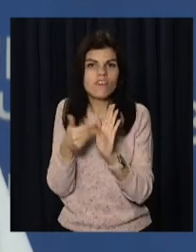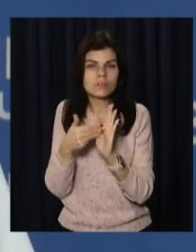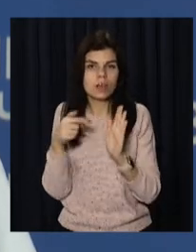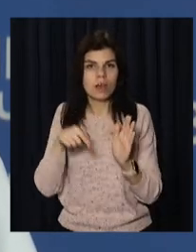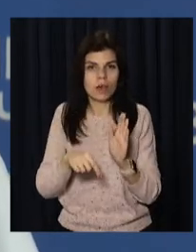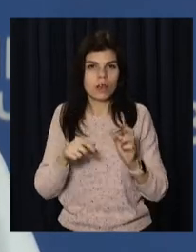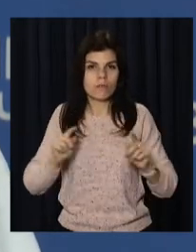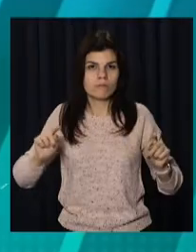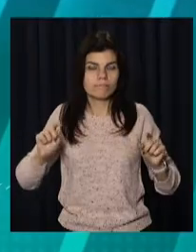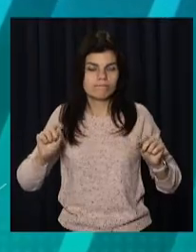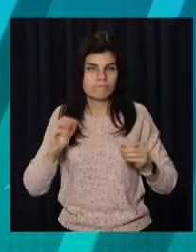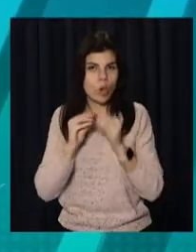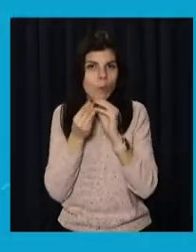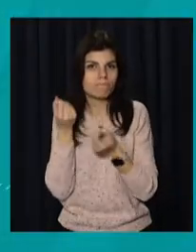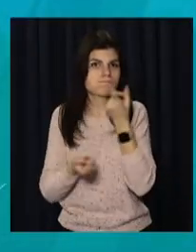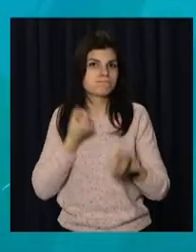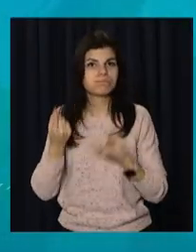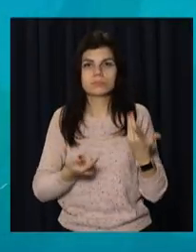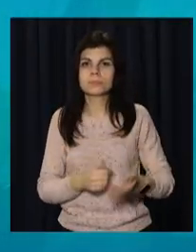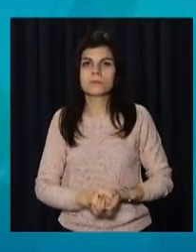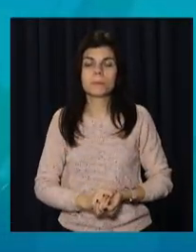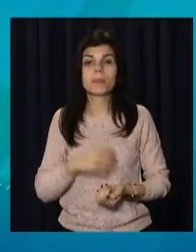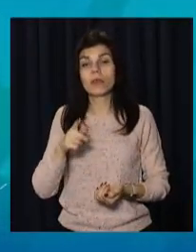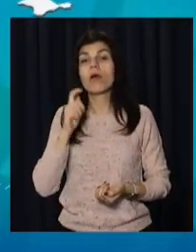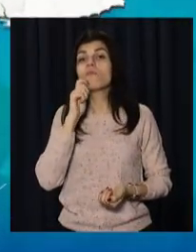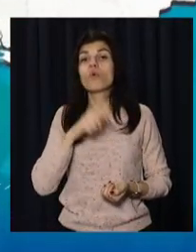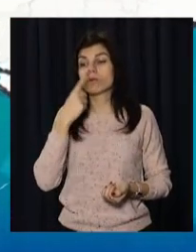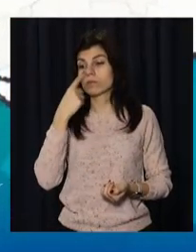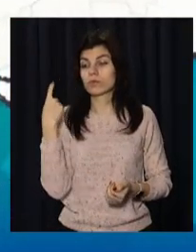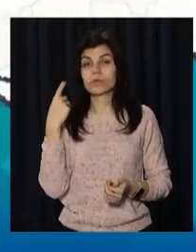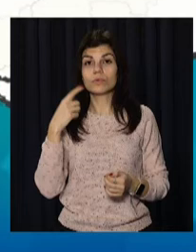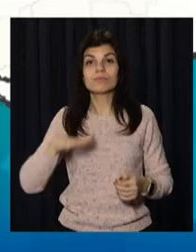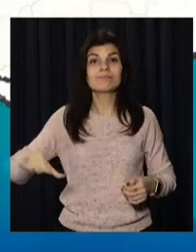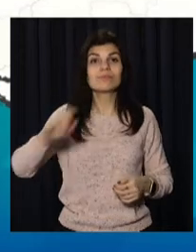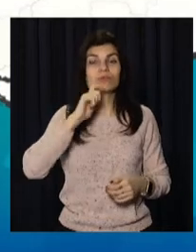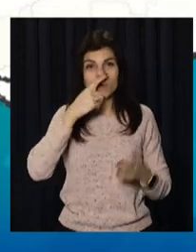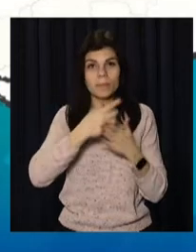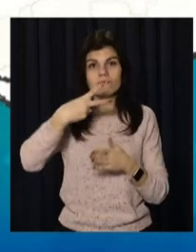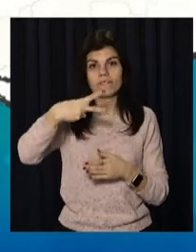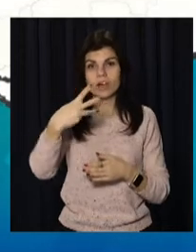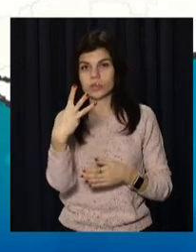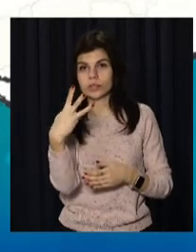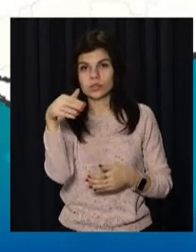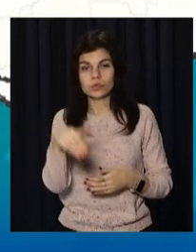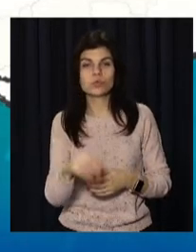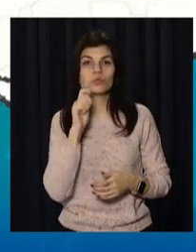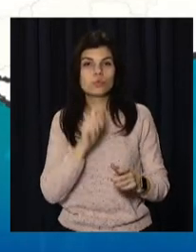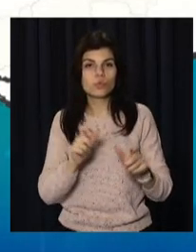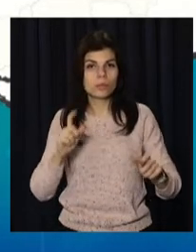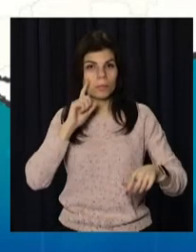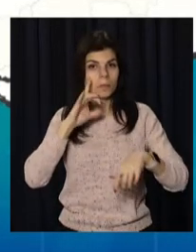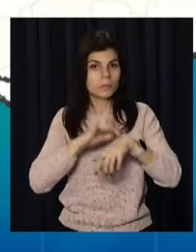дуже важкі. А в Україні минулої доби корону діагностували в понад 23 тисяч українців.